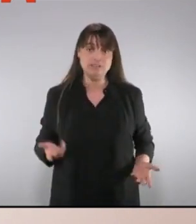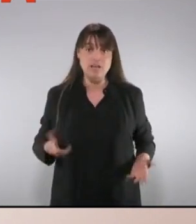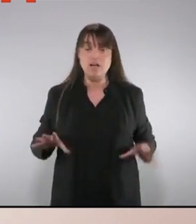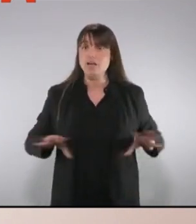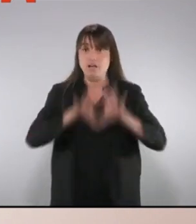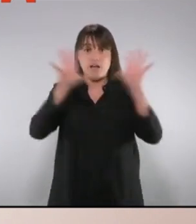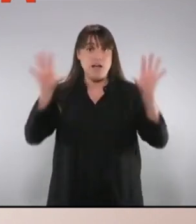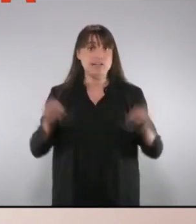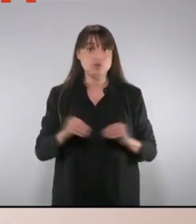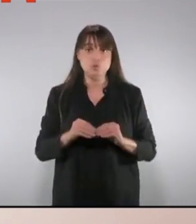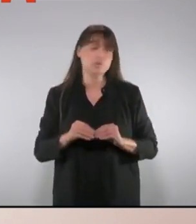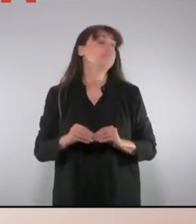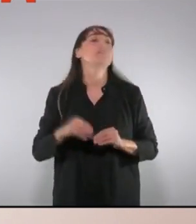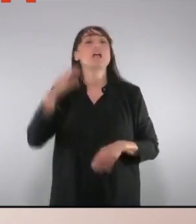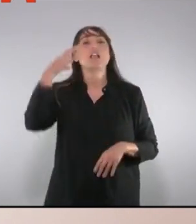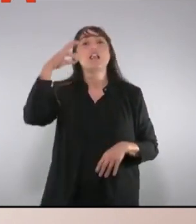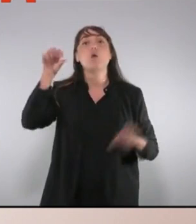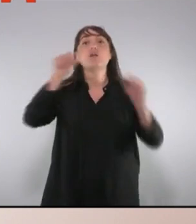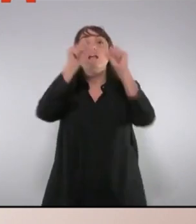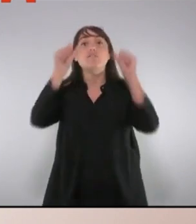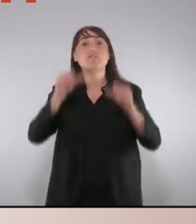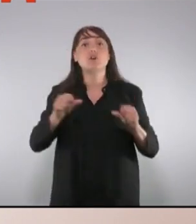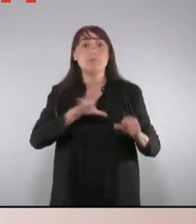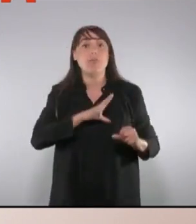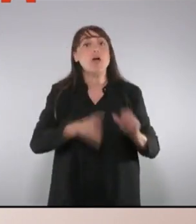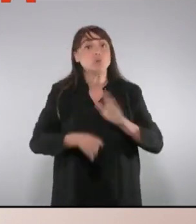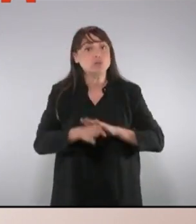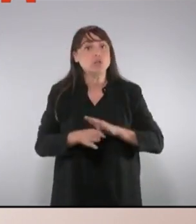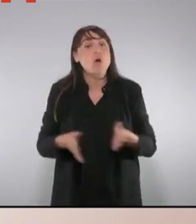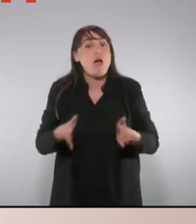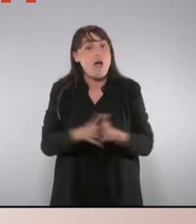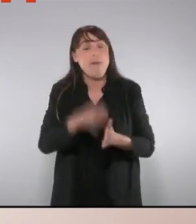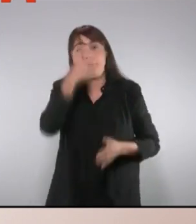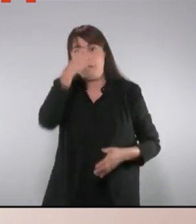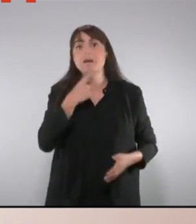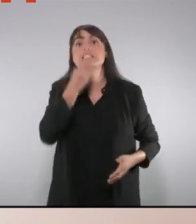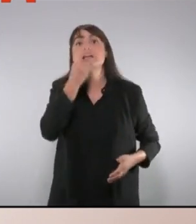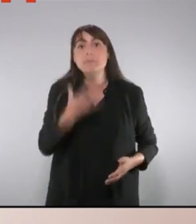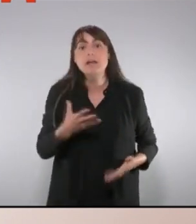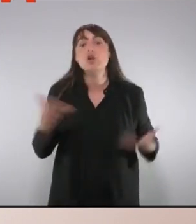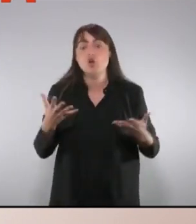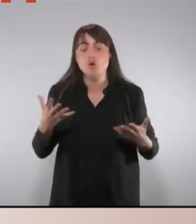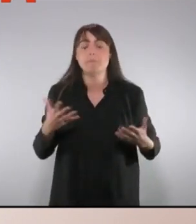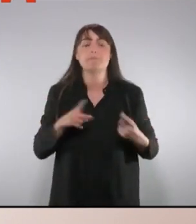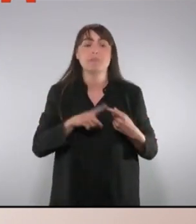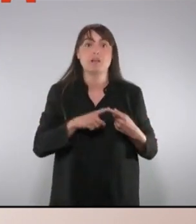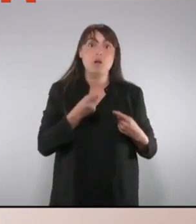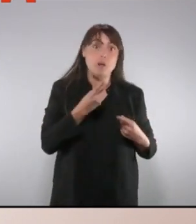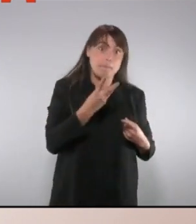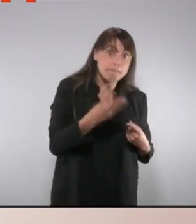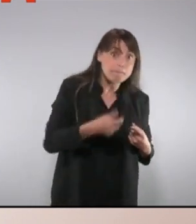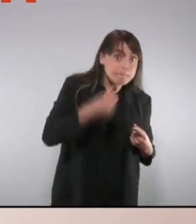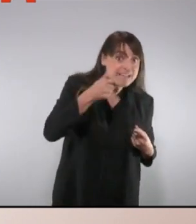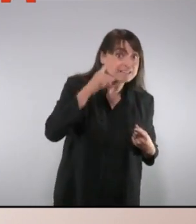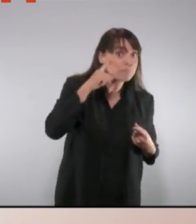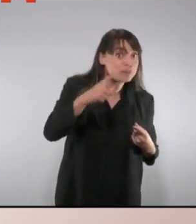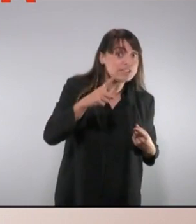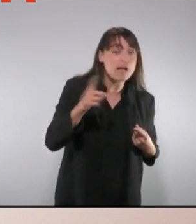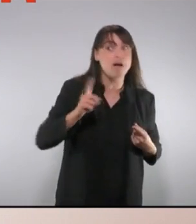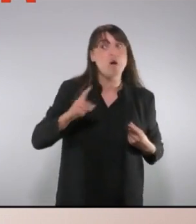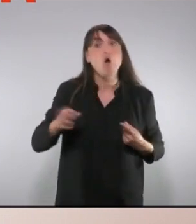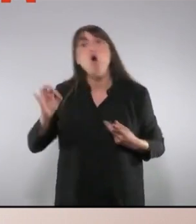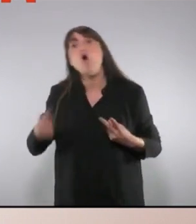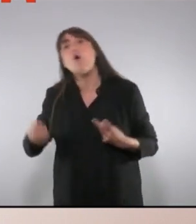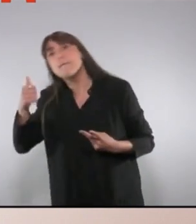tant, quina serà l'única manera d'imposar l'autoritat? Quantitativament amb més agents. Qualitativament amb més militarització. Per